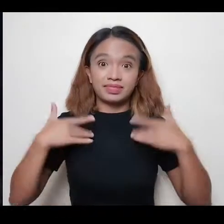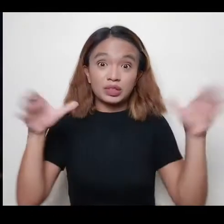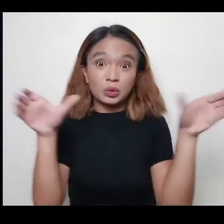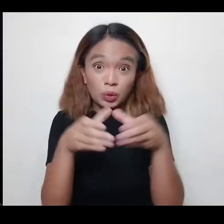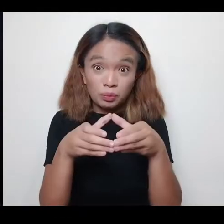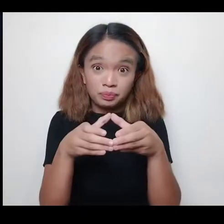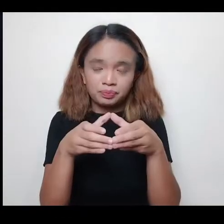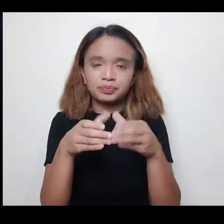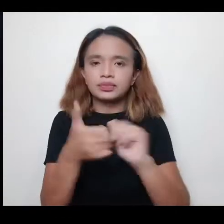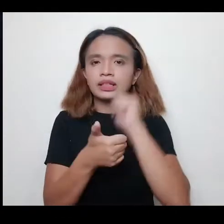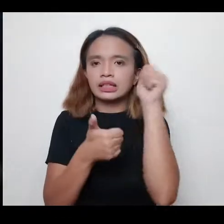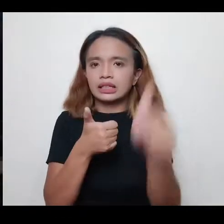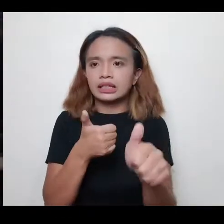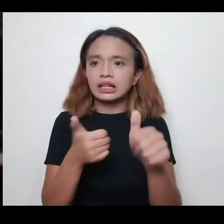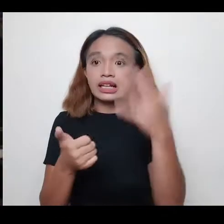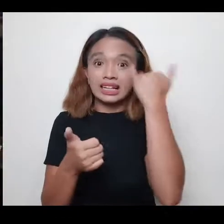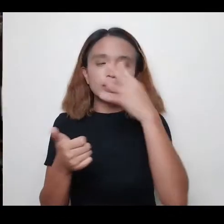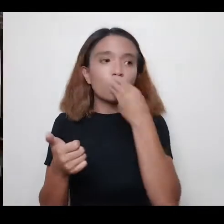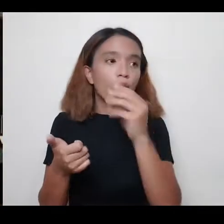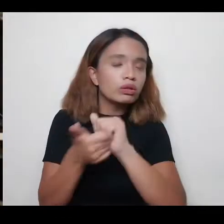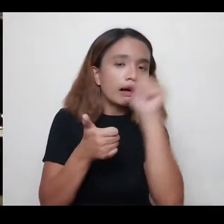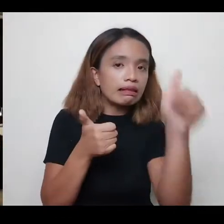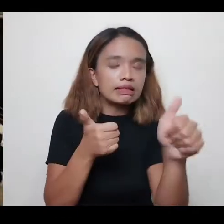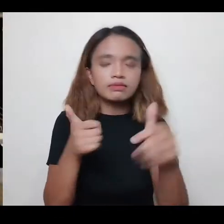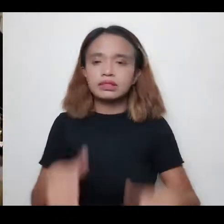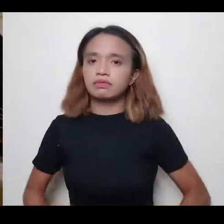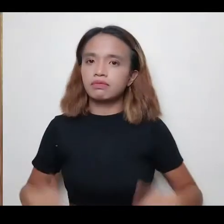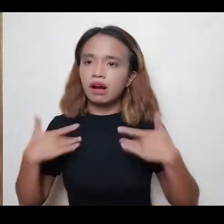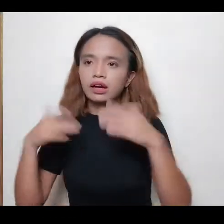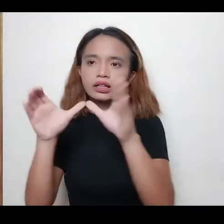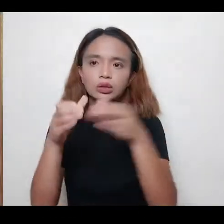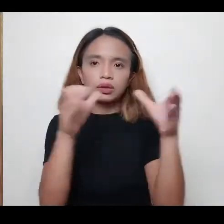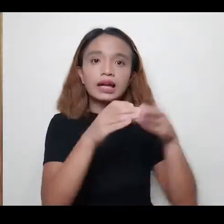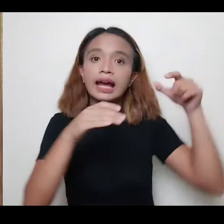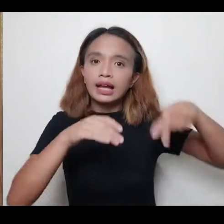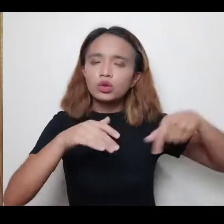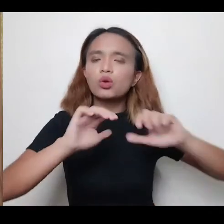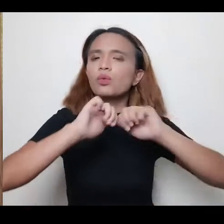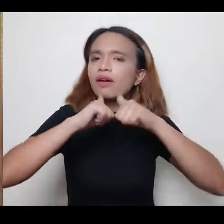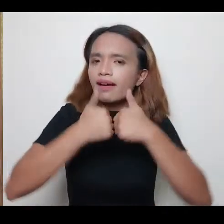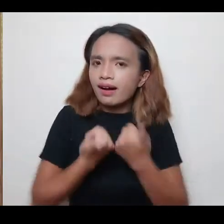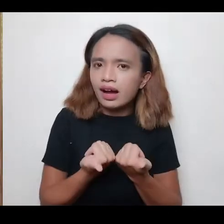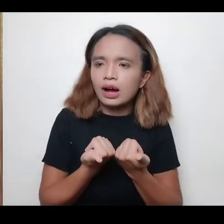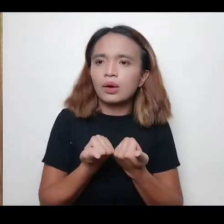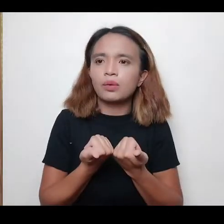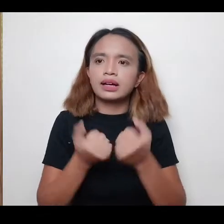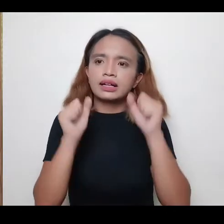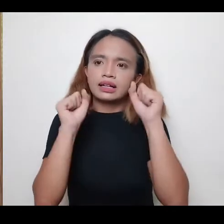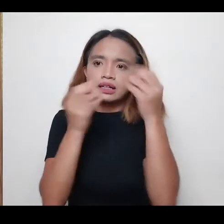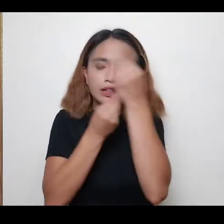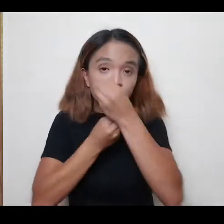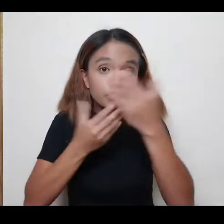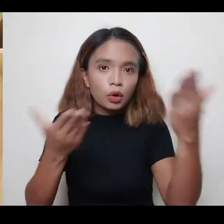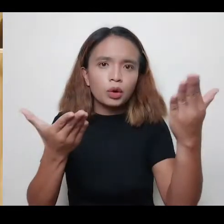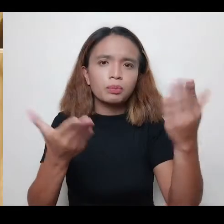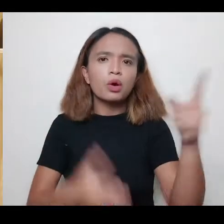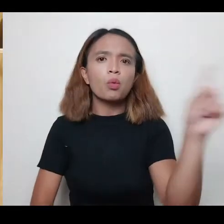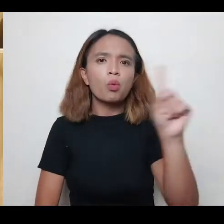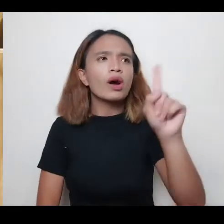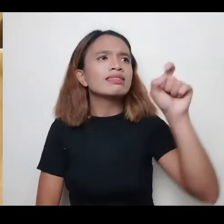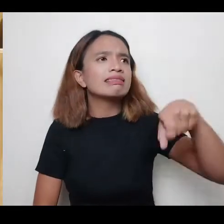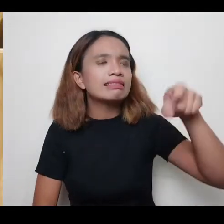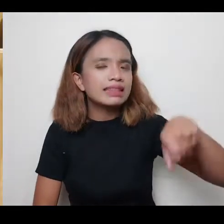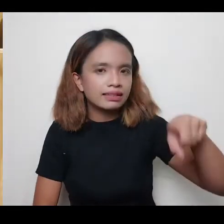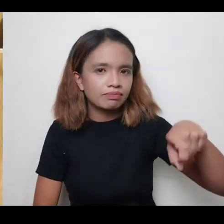Coalition, dahil yung mga kabahagi nito, mga nasa laylayan, na mga sektor, ito yung paraan nila para ipahayag kung